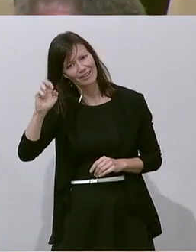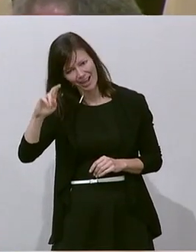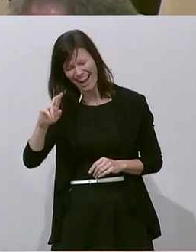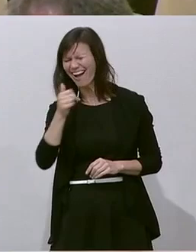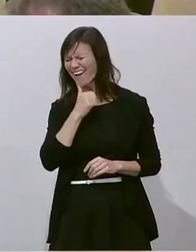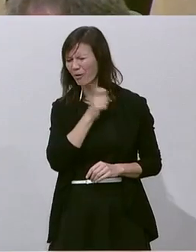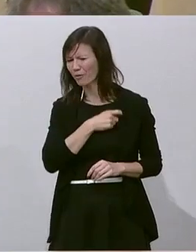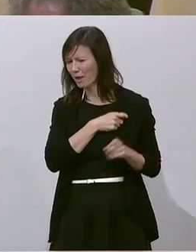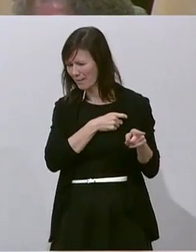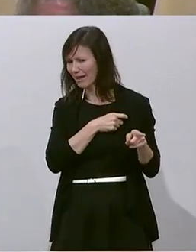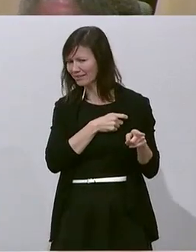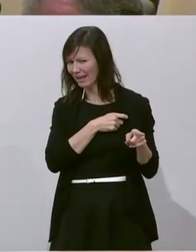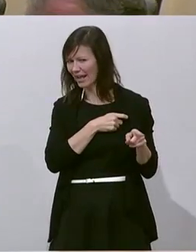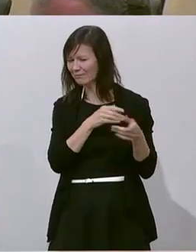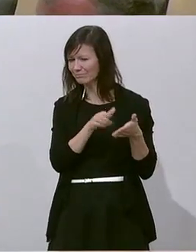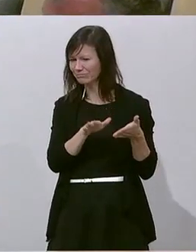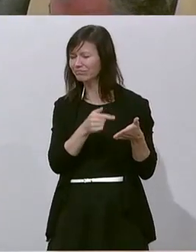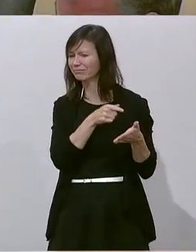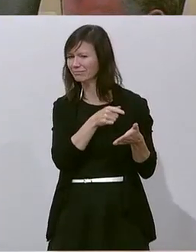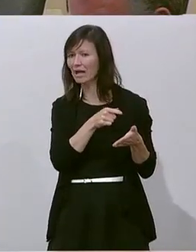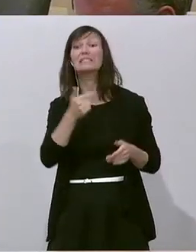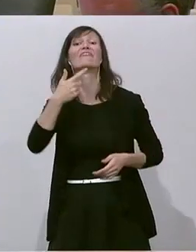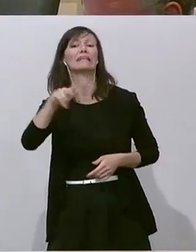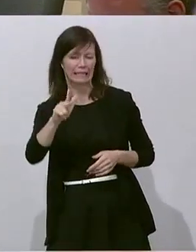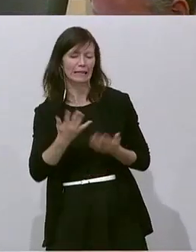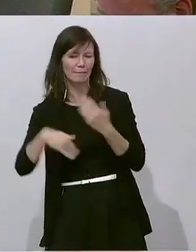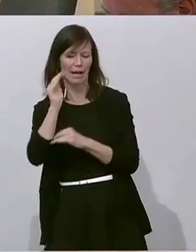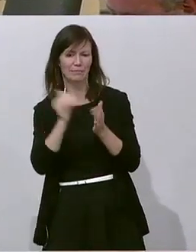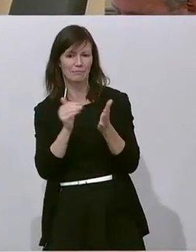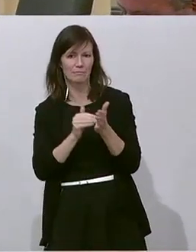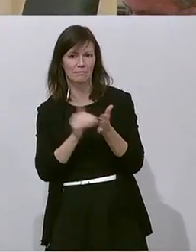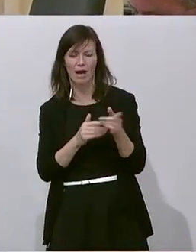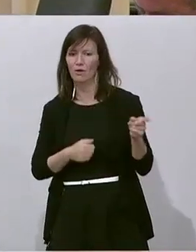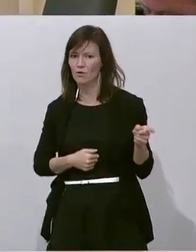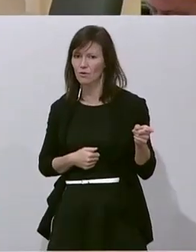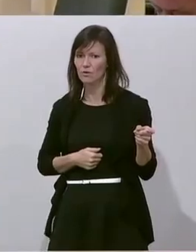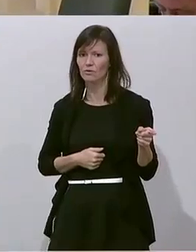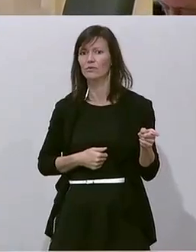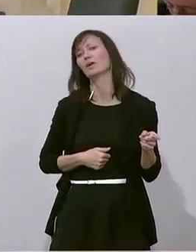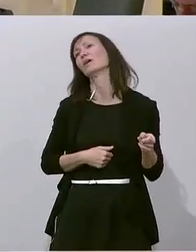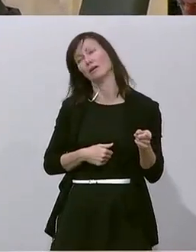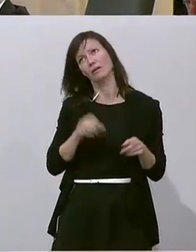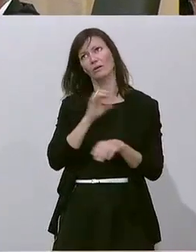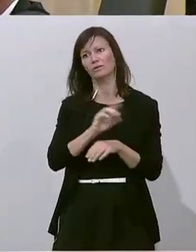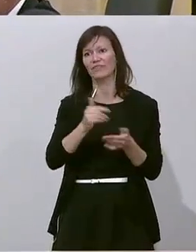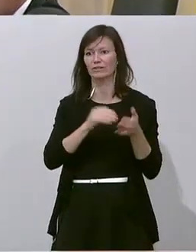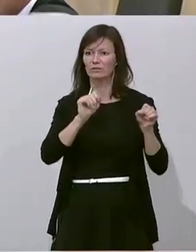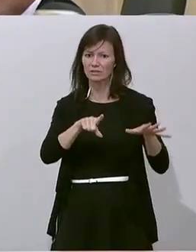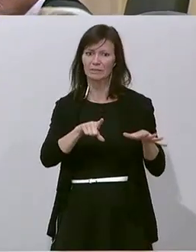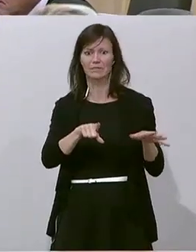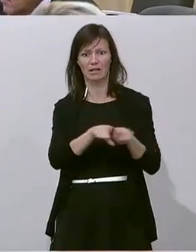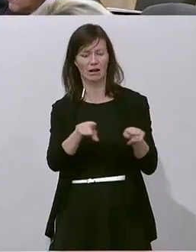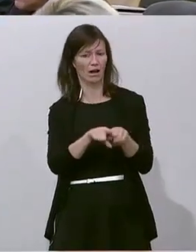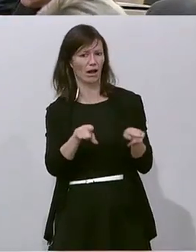Zweidrittel-Materie, ihren Grünwählern zu erklären. Sie haben dann Gott sei Dank 2017 die Rechnung präsentiert bekommen, auch die